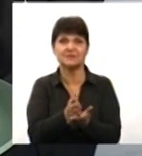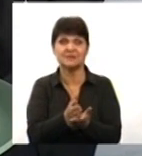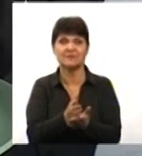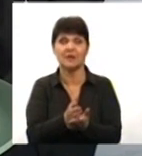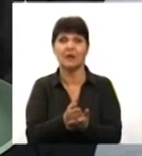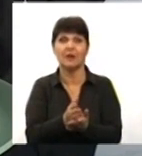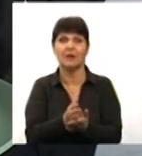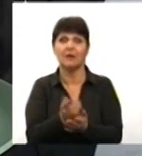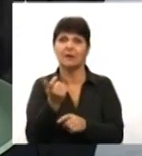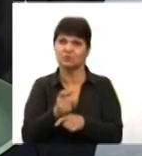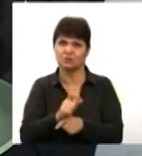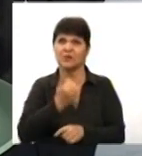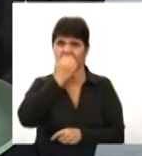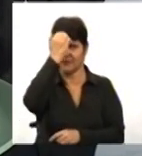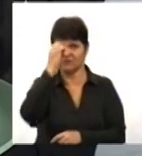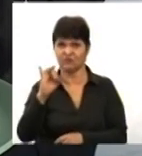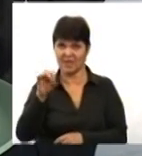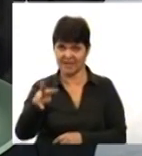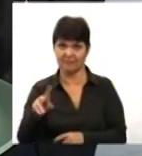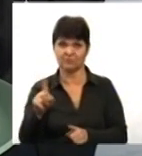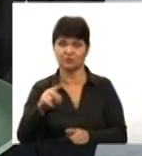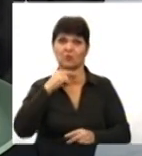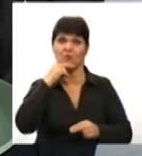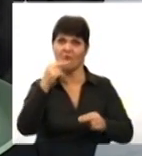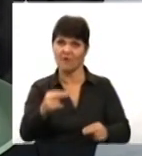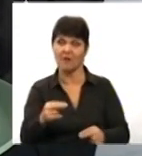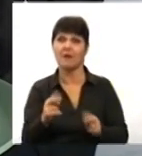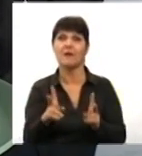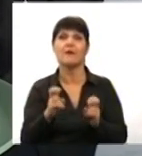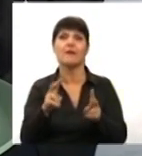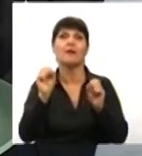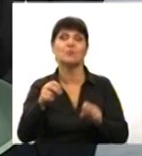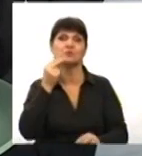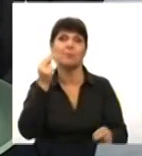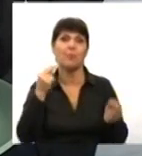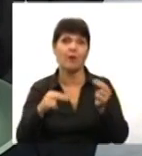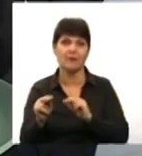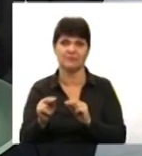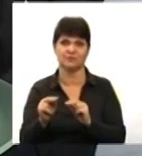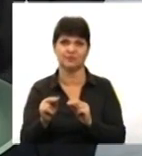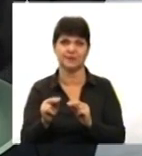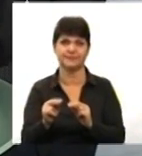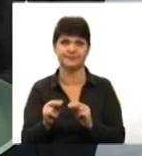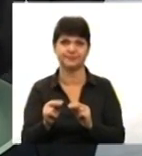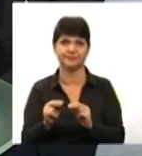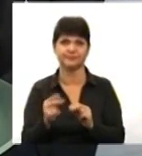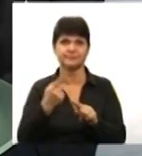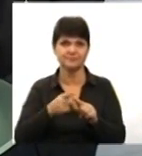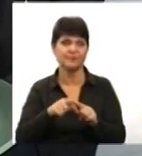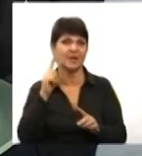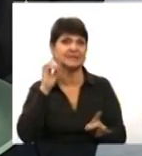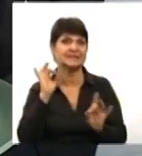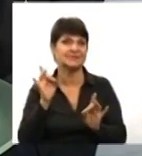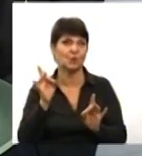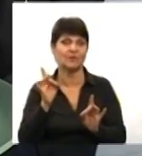звернули увагу на те, як можна покращити оці звукові маячки,